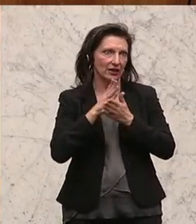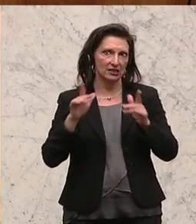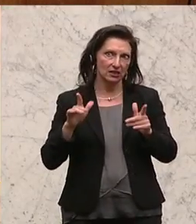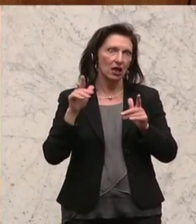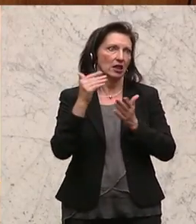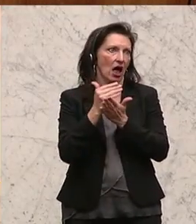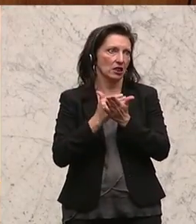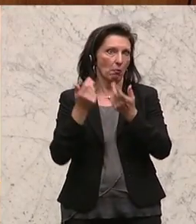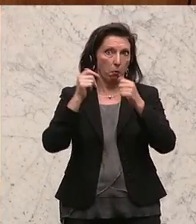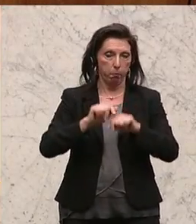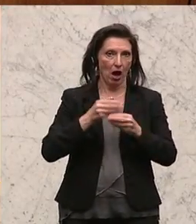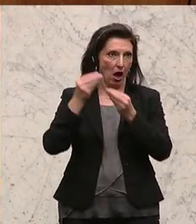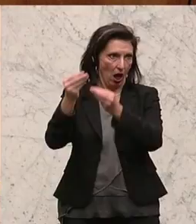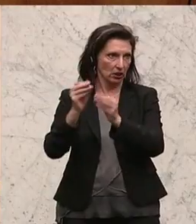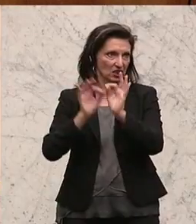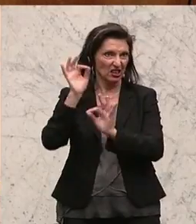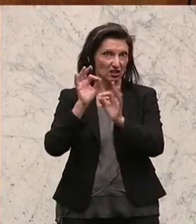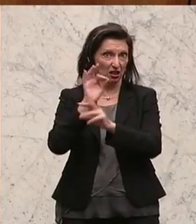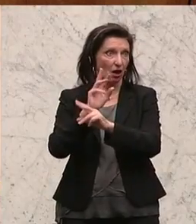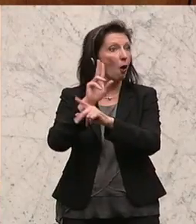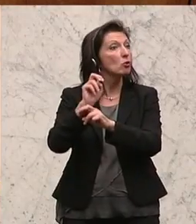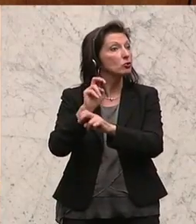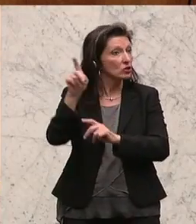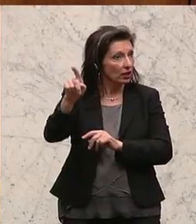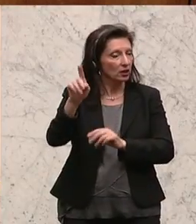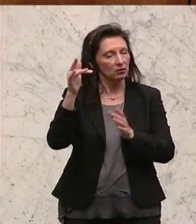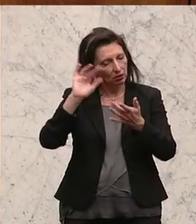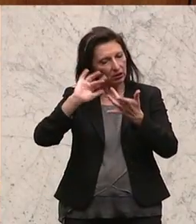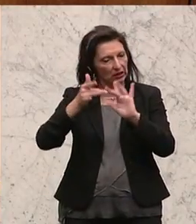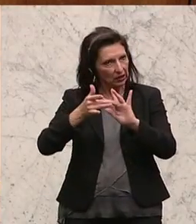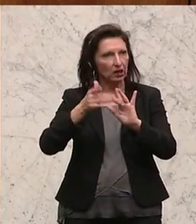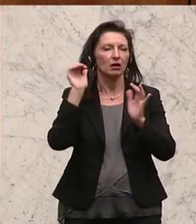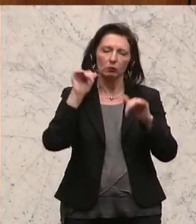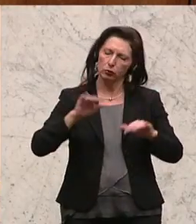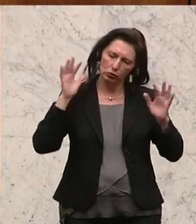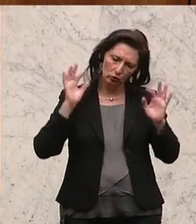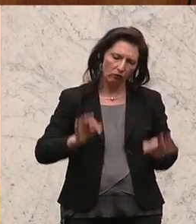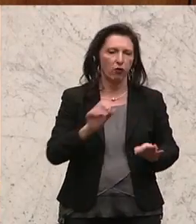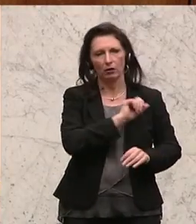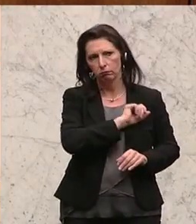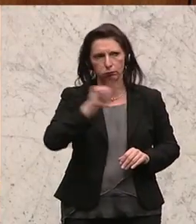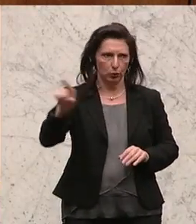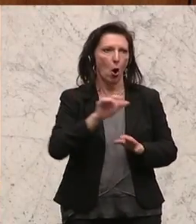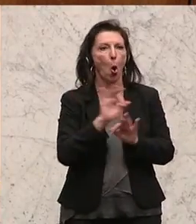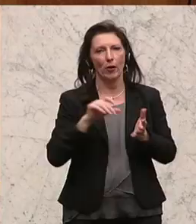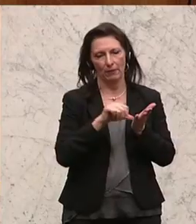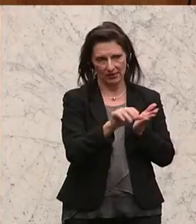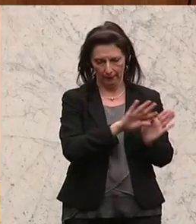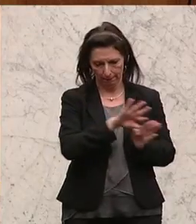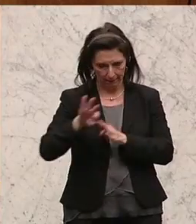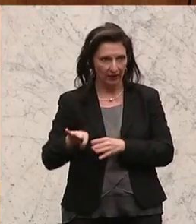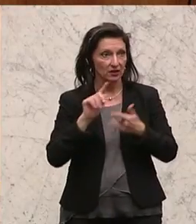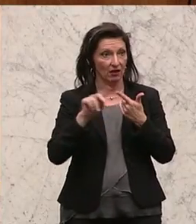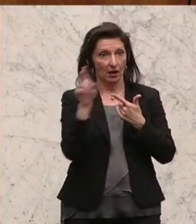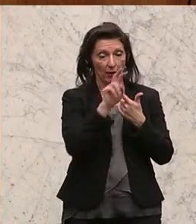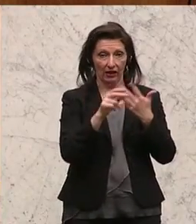Bundesanstaltstatistik Österreich hierfür eingerichtete Online-Applikation auf elektronischen Wege unentgeltlich zu übermitteln. Zweitens, in §